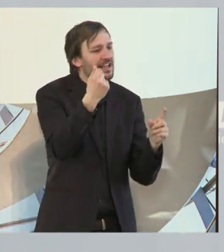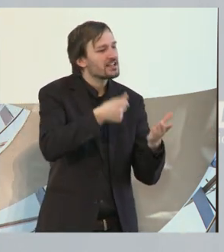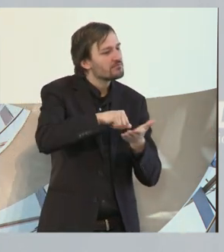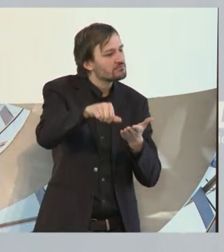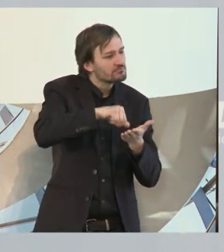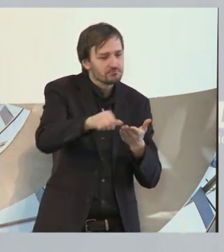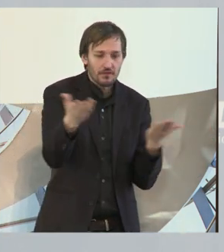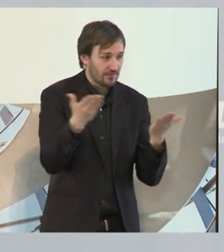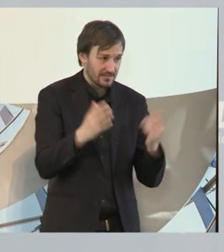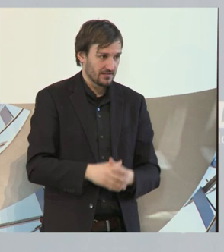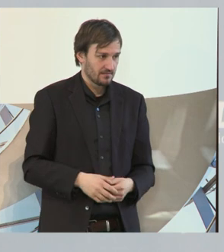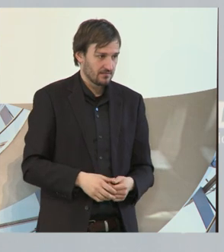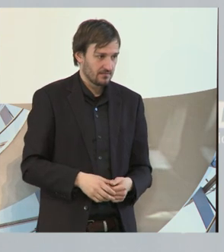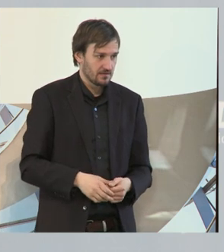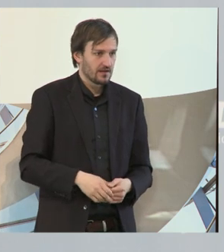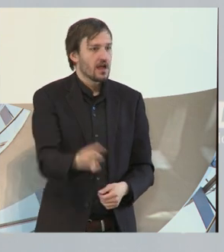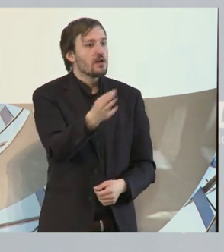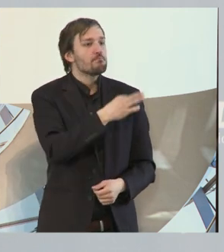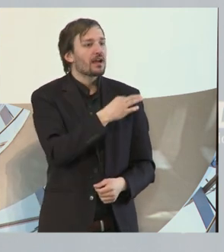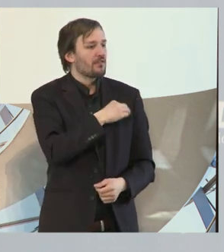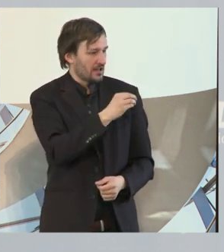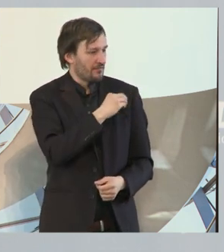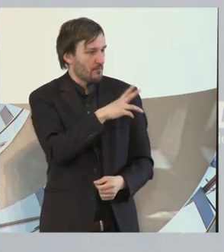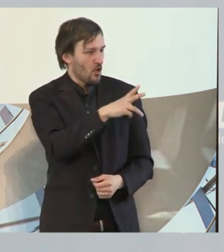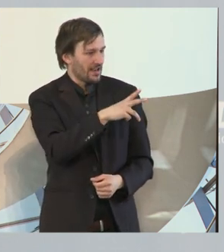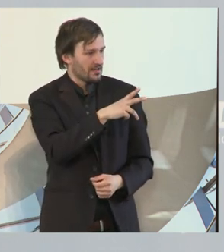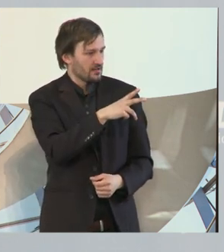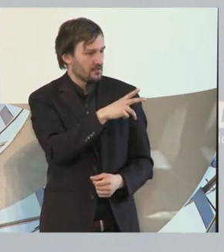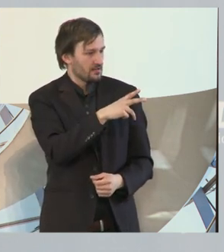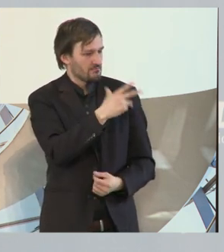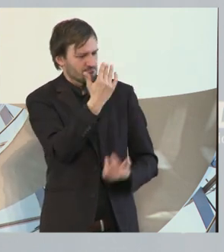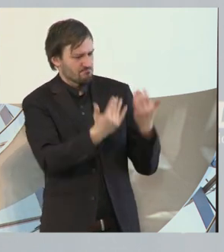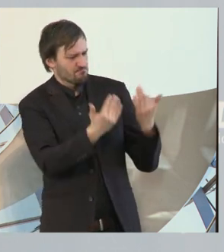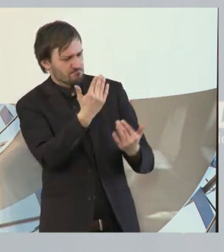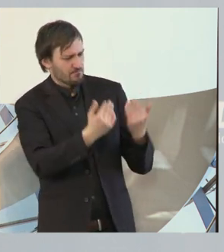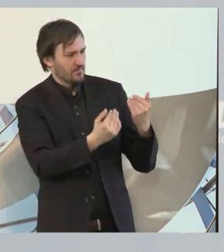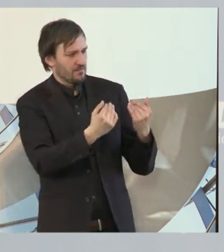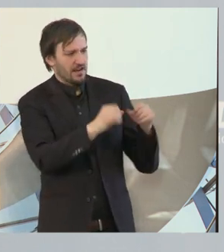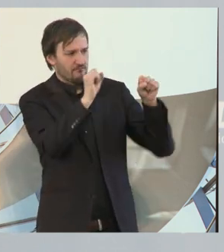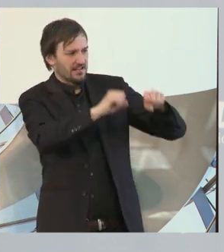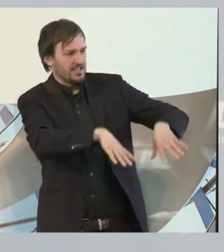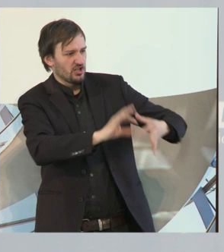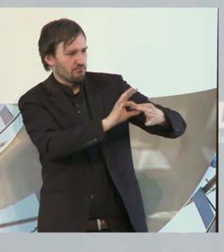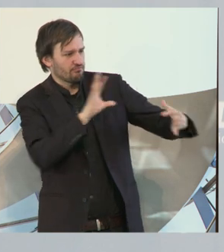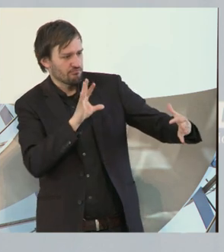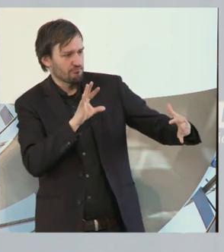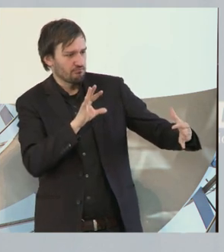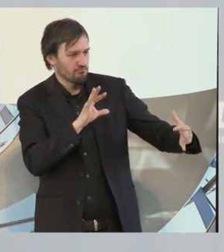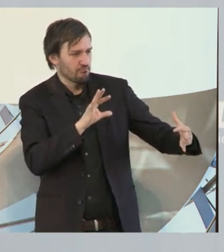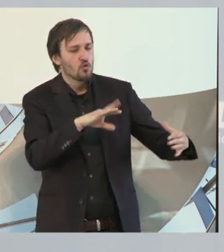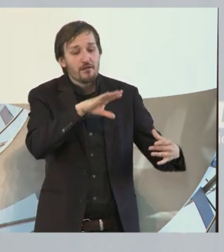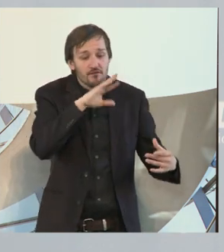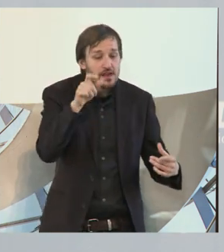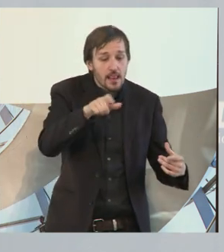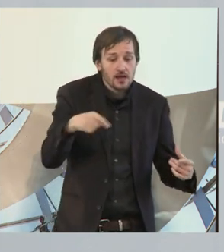wenn man auf die Anrechnung privaten Vermögens in größerem Umfang als bisher verzichtet. Und da sagen